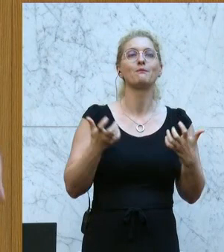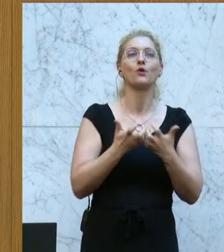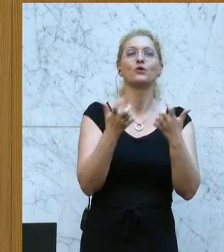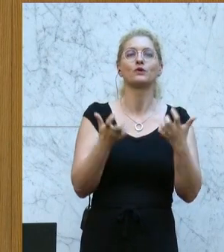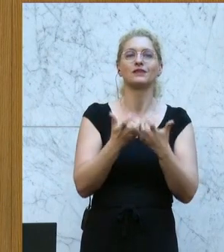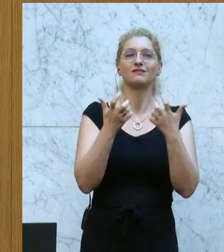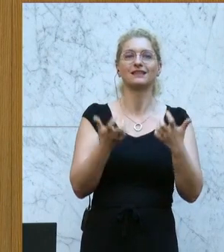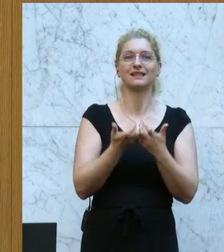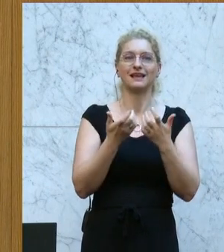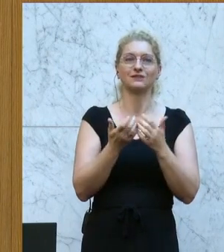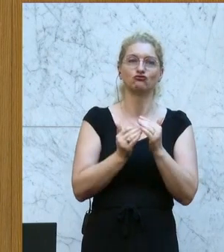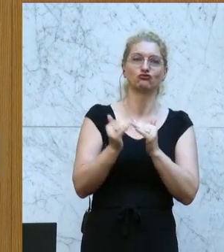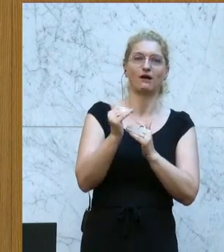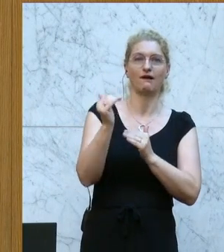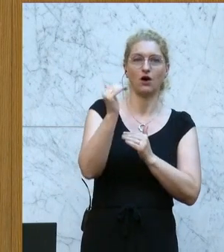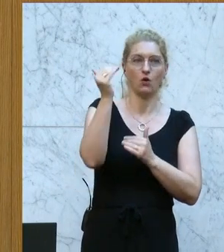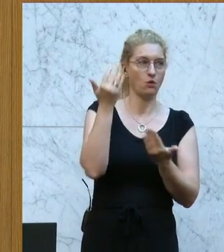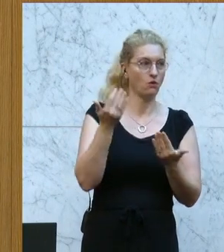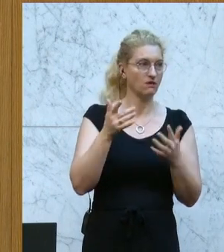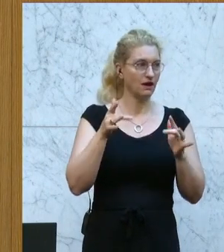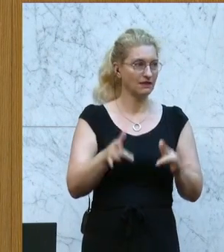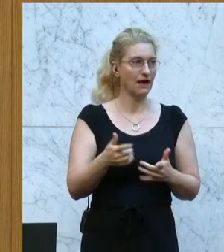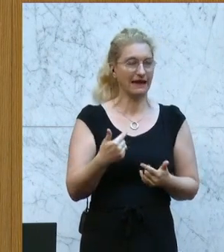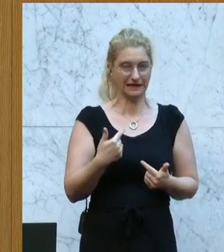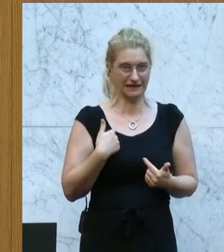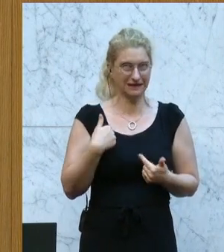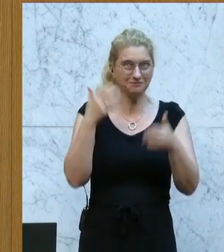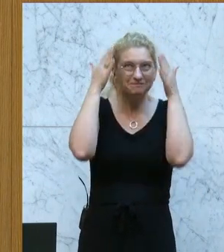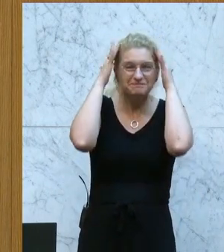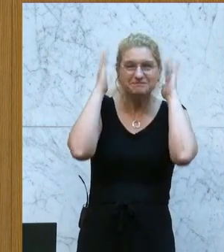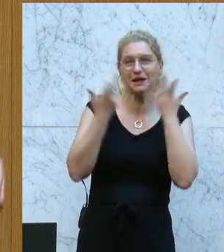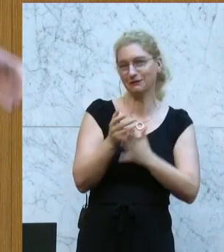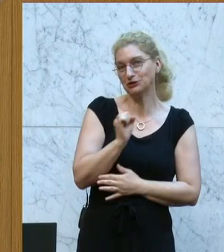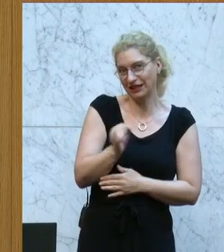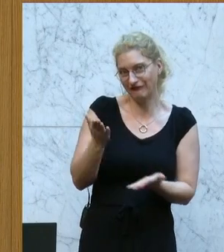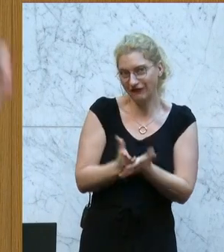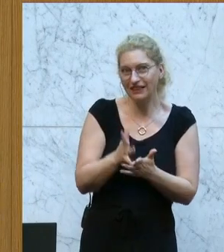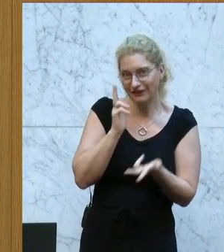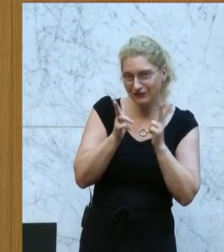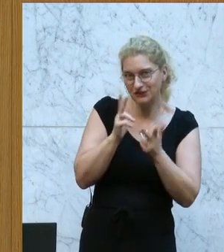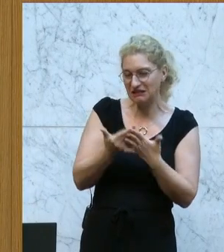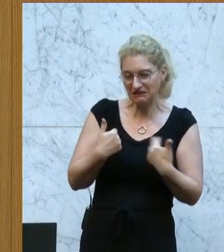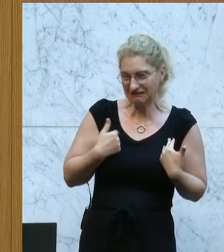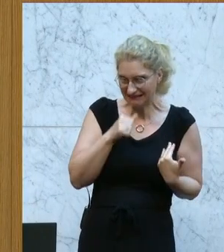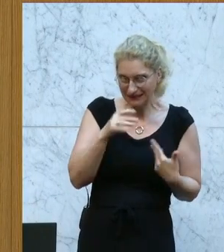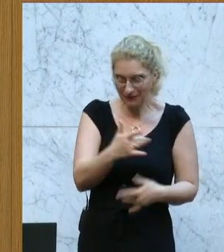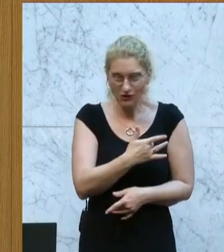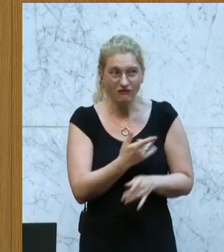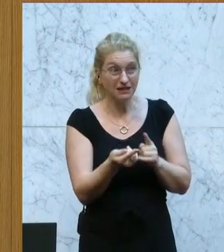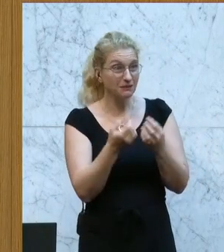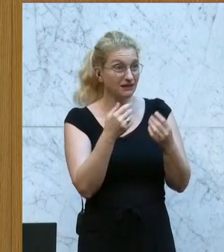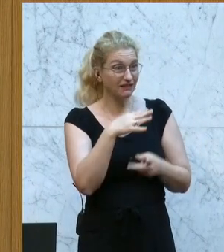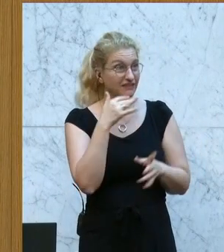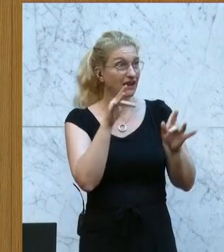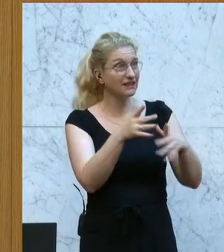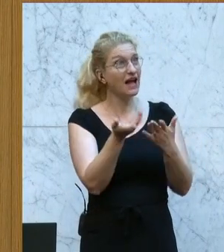da, außer bei Leuten wie bei mir. bin mittlerweile recht schnell fertig beim Friseur, wie man sieht. Aber es würde natürlich teurer werden.